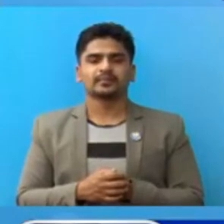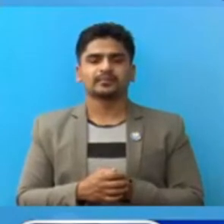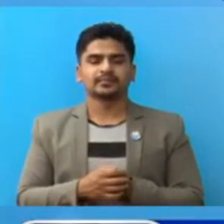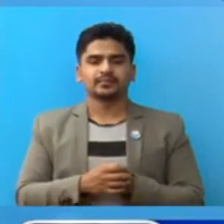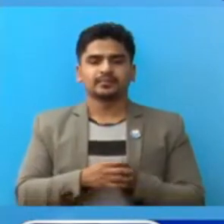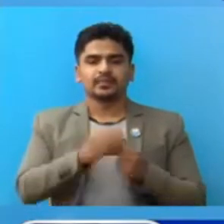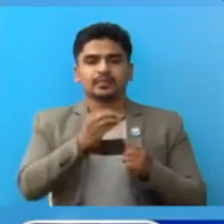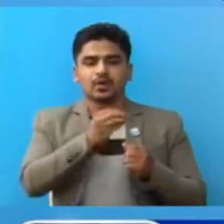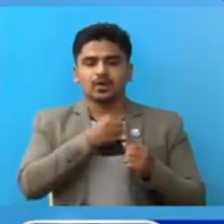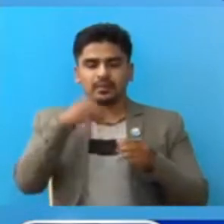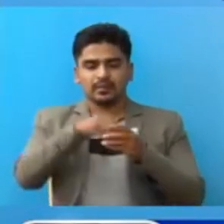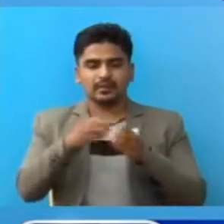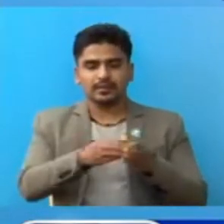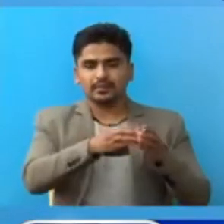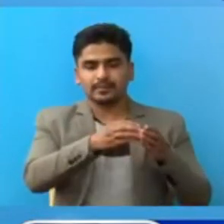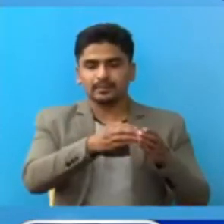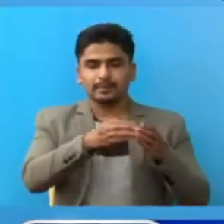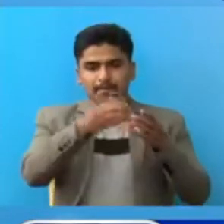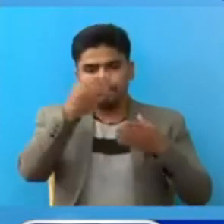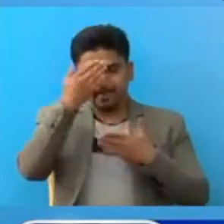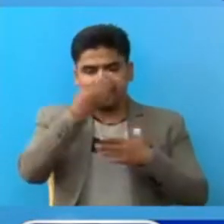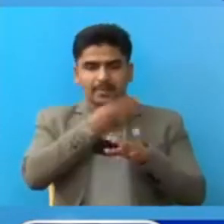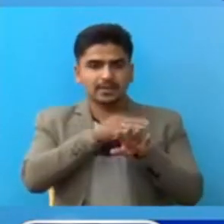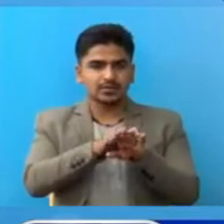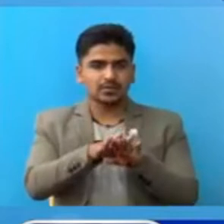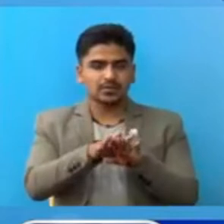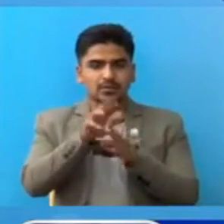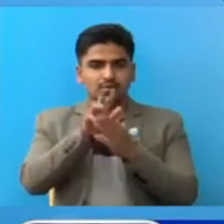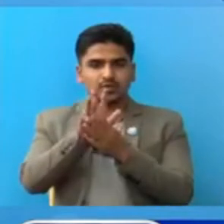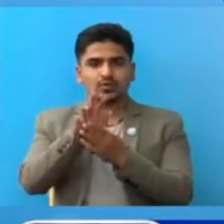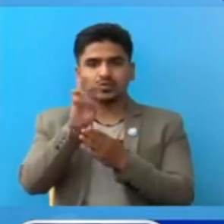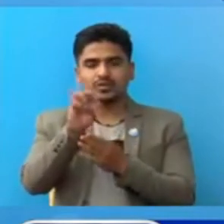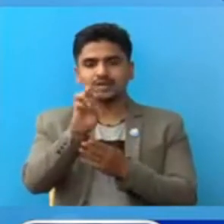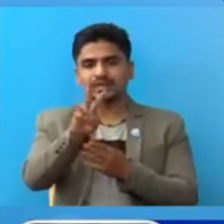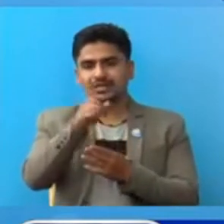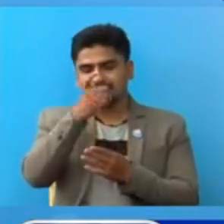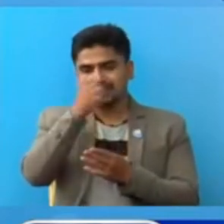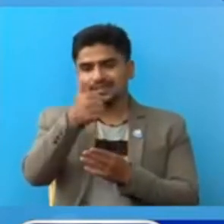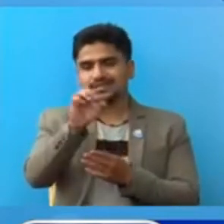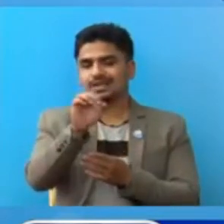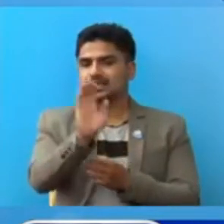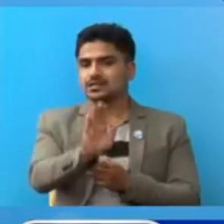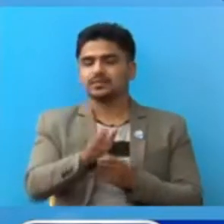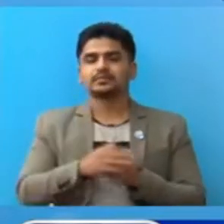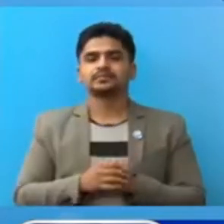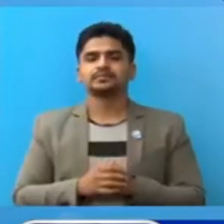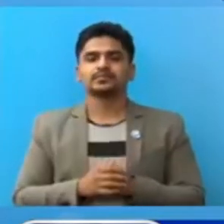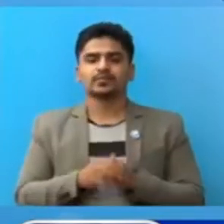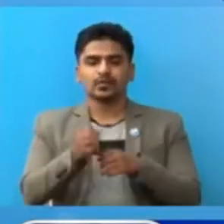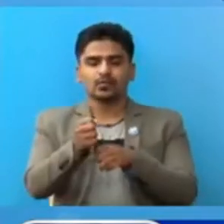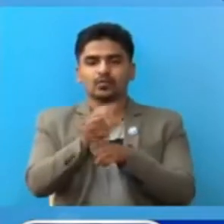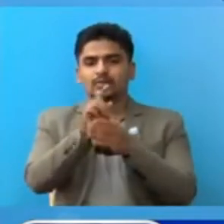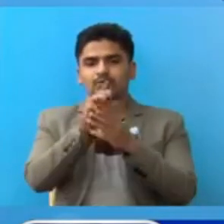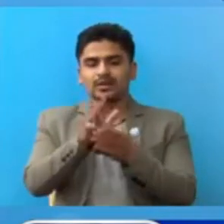आइसोलेशन मां रहे का संक्रमीत बेक्ती हरू को संख्या 9,003 से साथी राहे को छा कोवीड